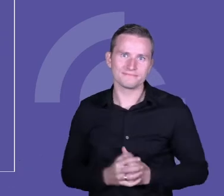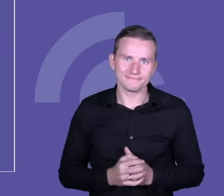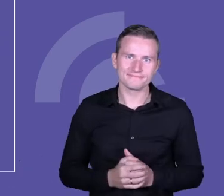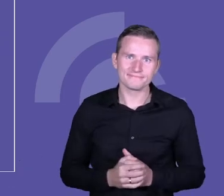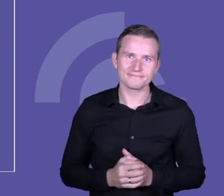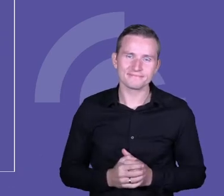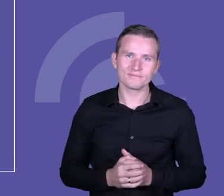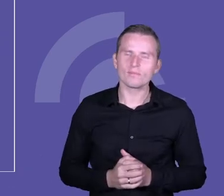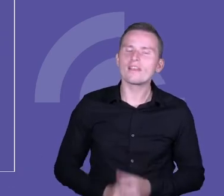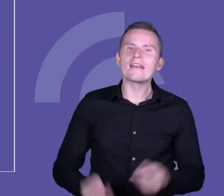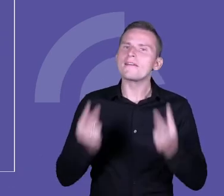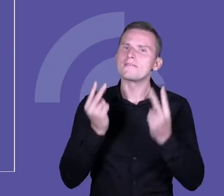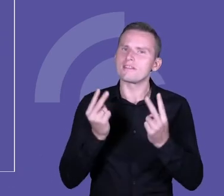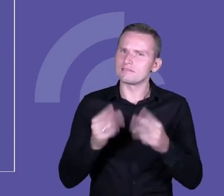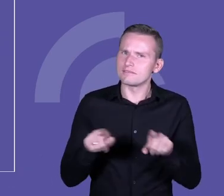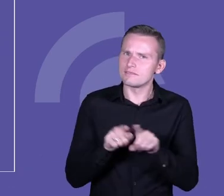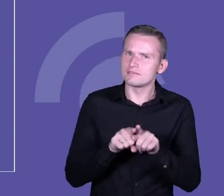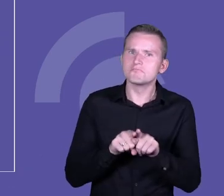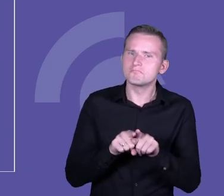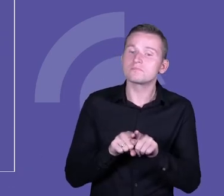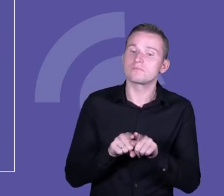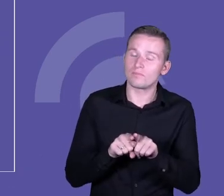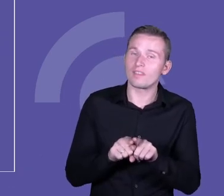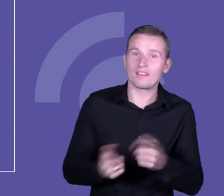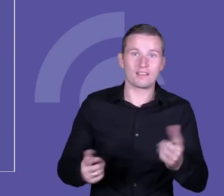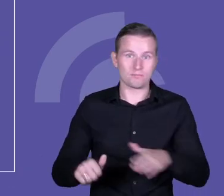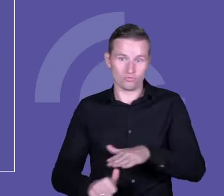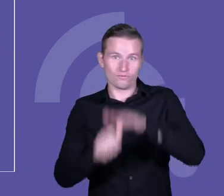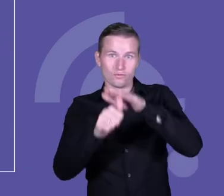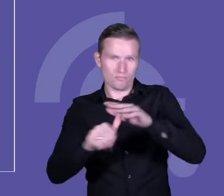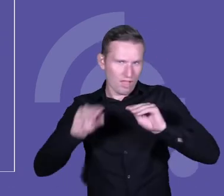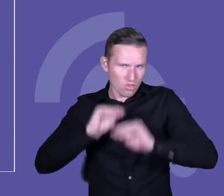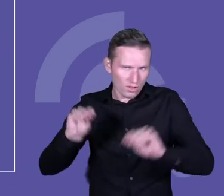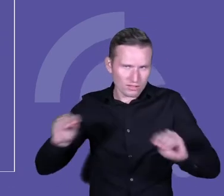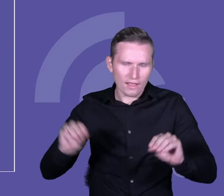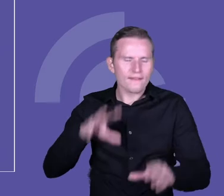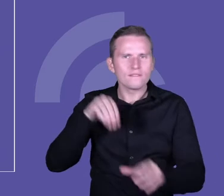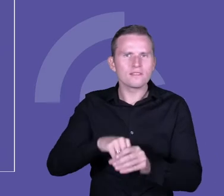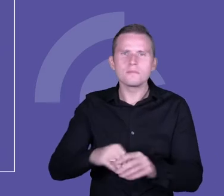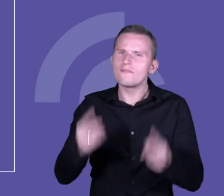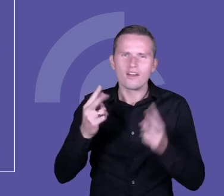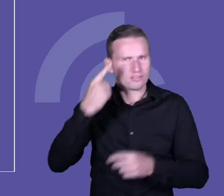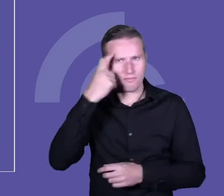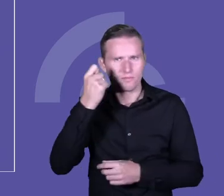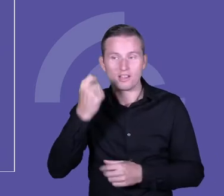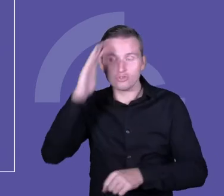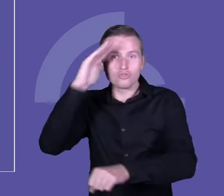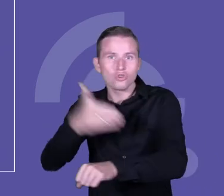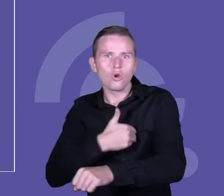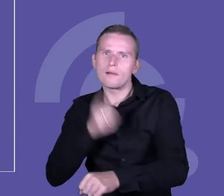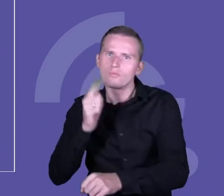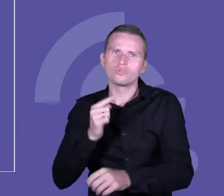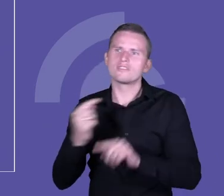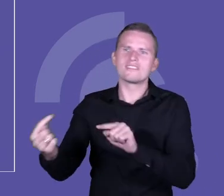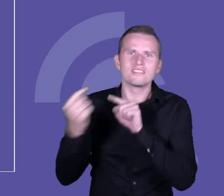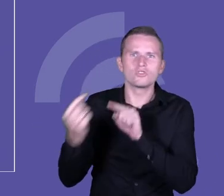Ważne jest też to, żeby w ogóle w myśleniu o przywództwie edukacyjnym pamiętać też o dyskusji w szkole, na temat tego,